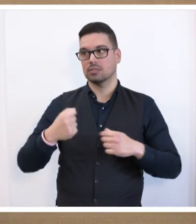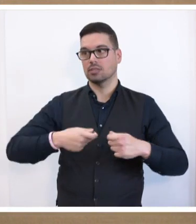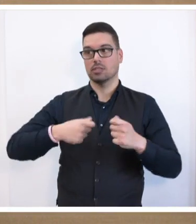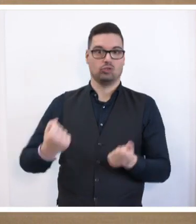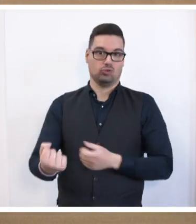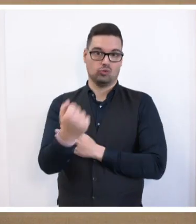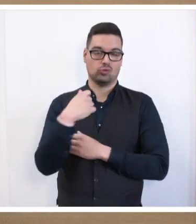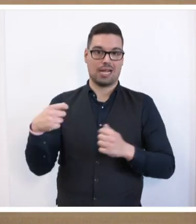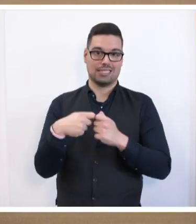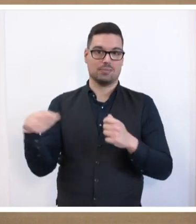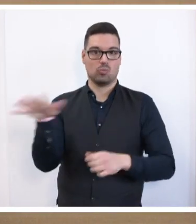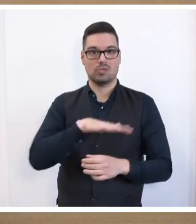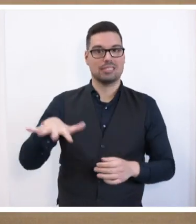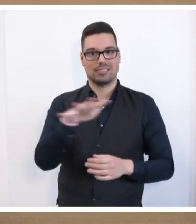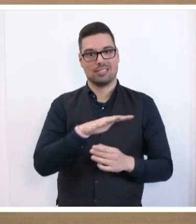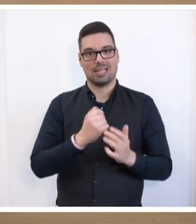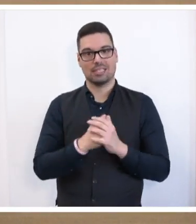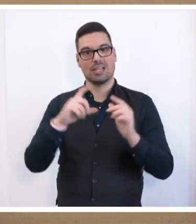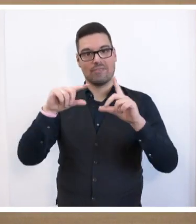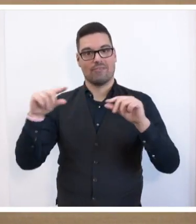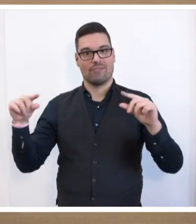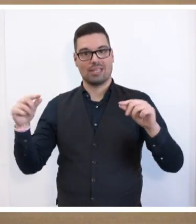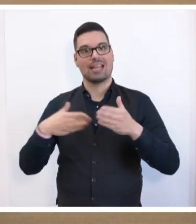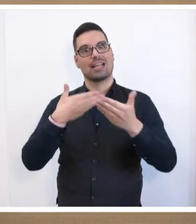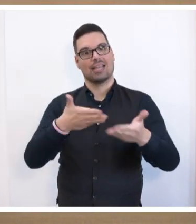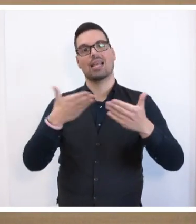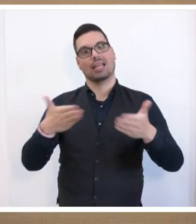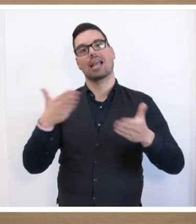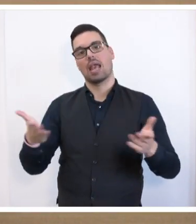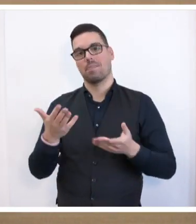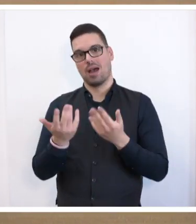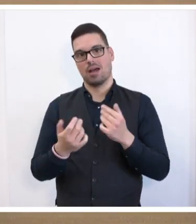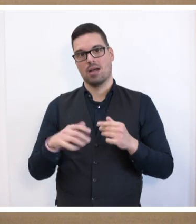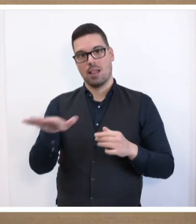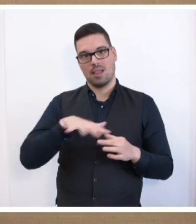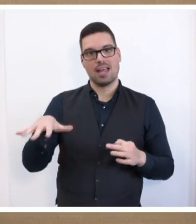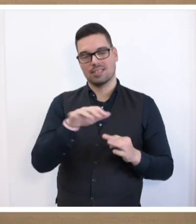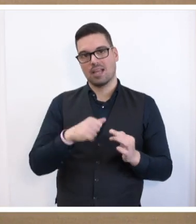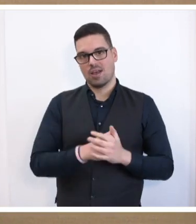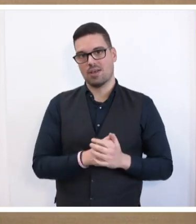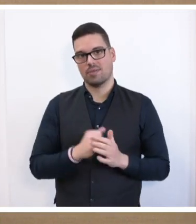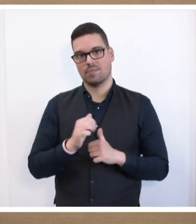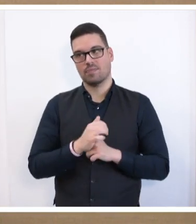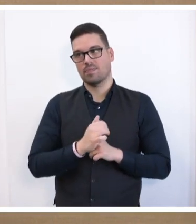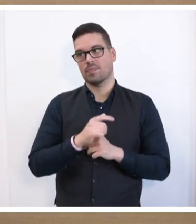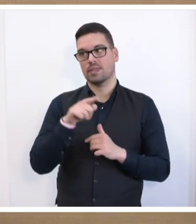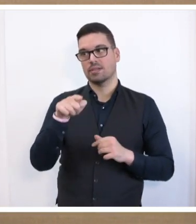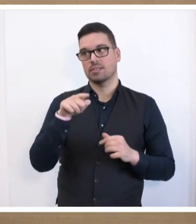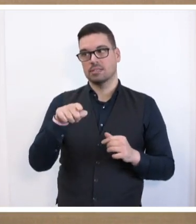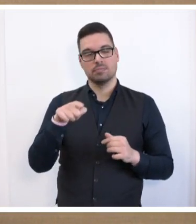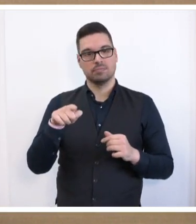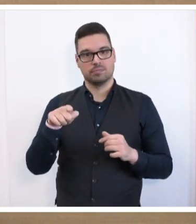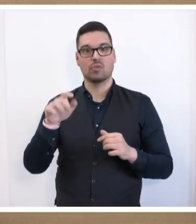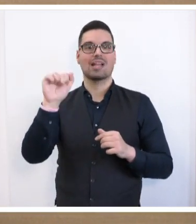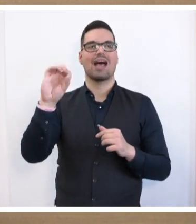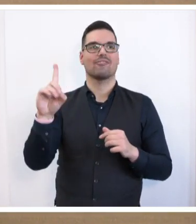Bundesland, in einem der wenigen verbliebenen Geberländer im Länderfinanzausgleich. Da wollen ihre Narrative und Pathologisierung der